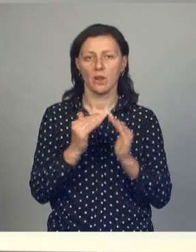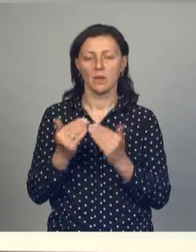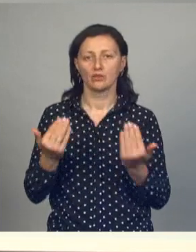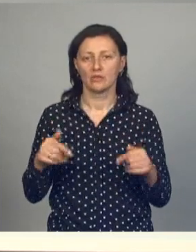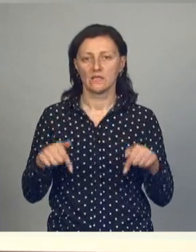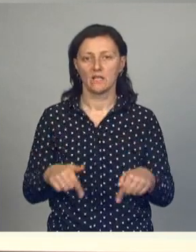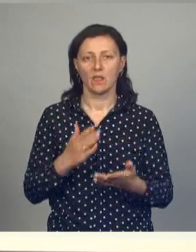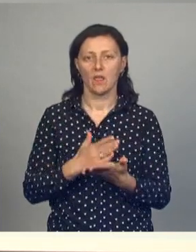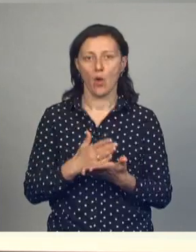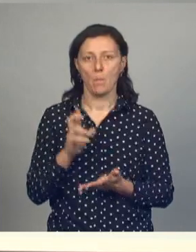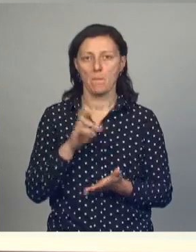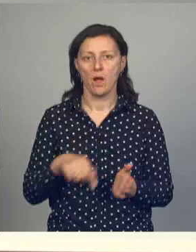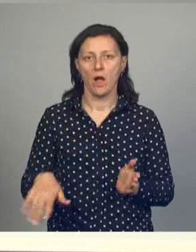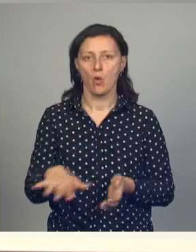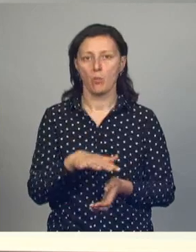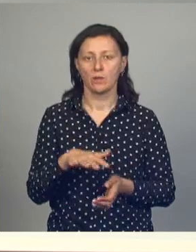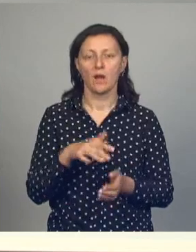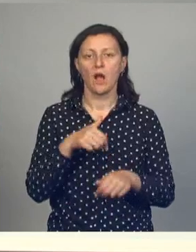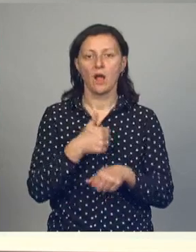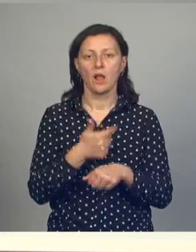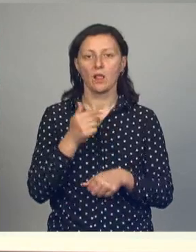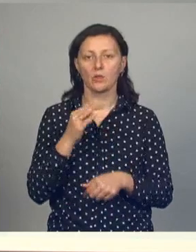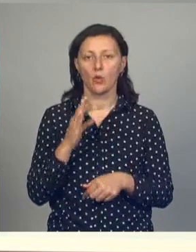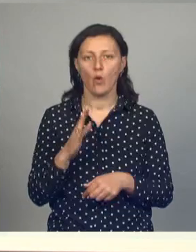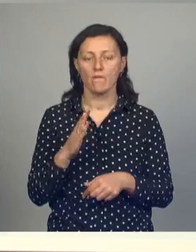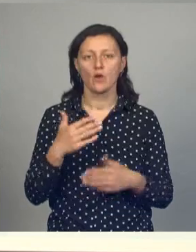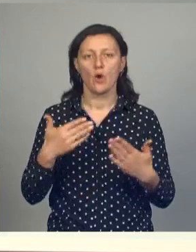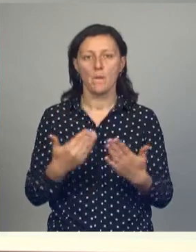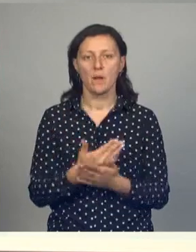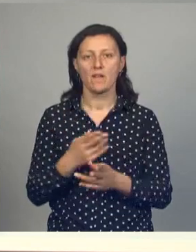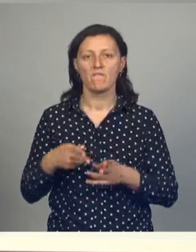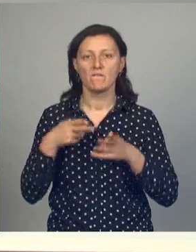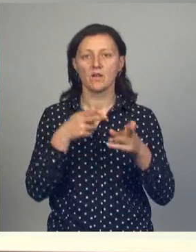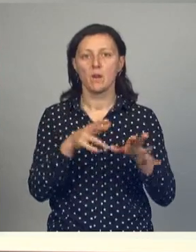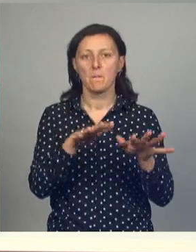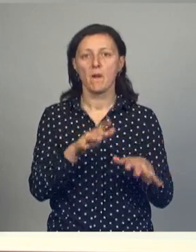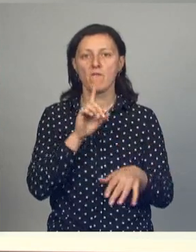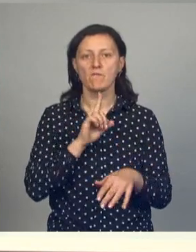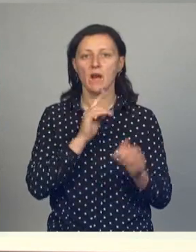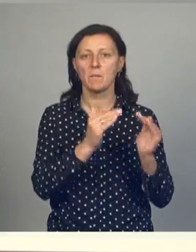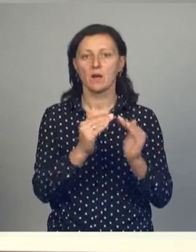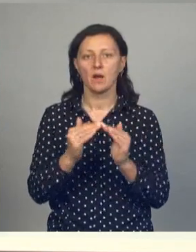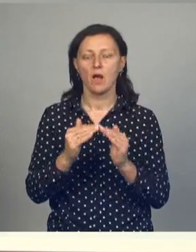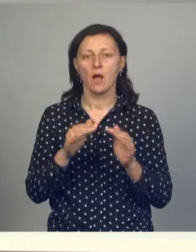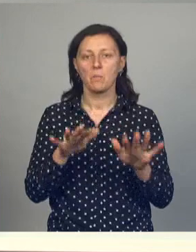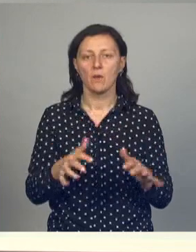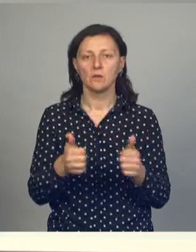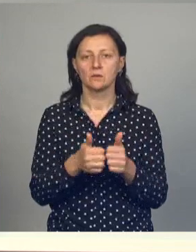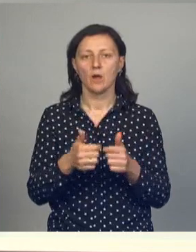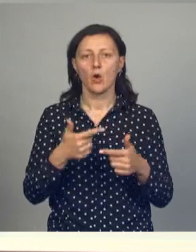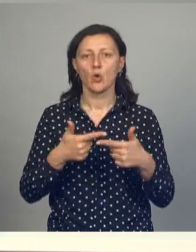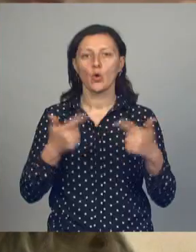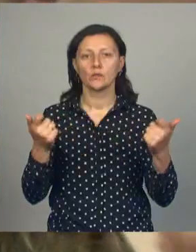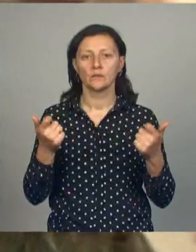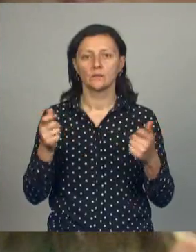находятся в нашем регионе? Губернатор Вячеслав Гладков в очередной раз выехал в пункт временного размещения на базе одной из крупных гостиниц